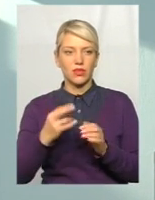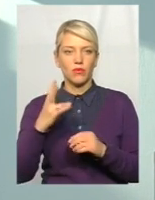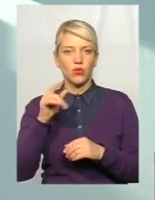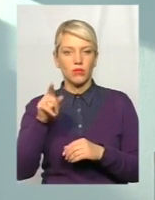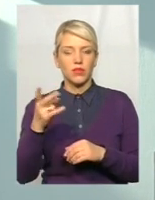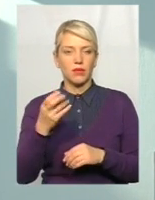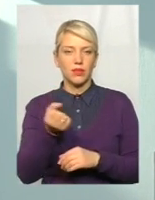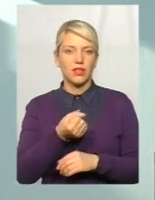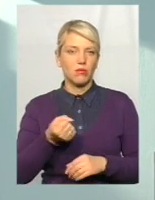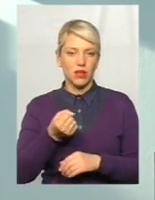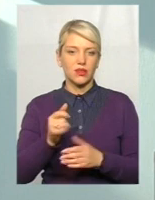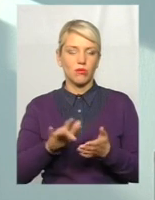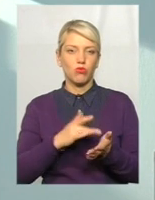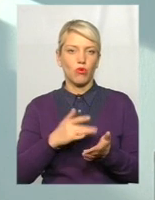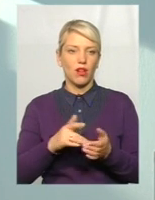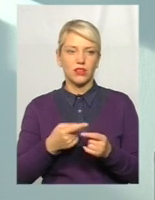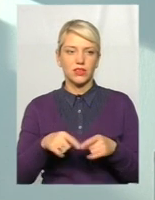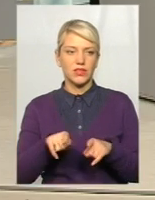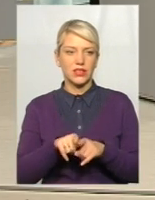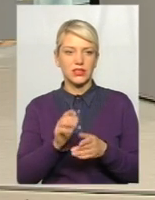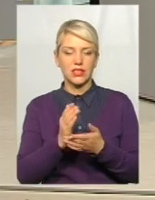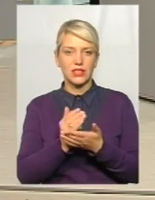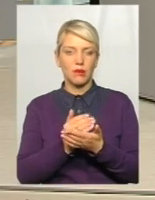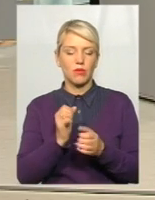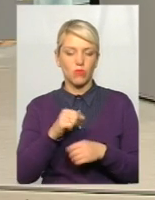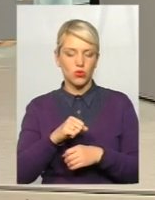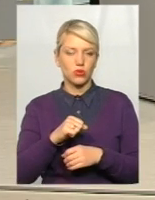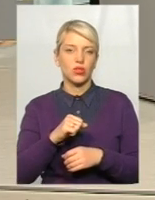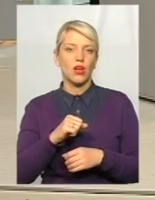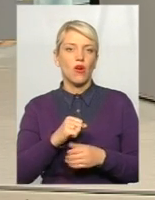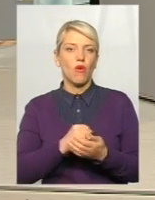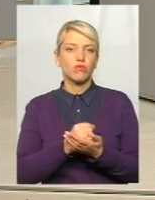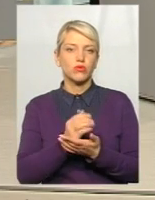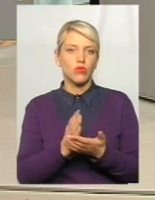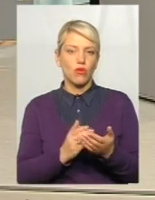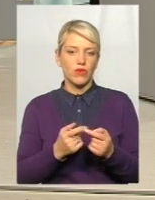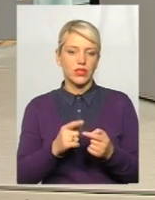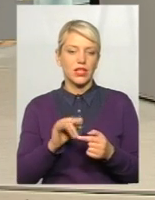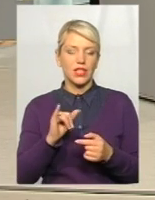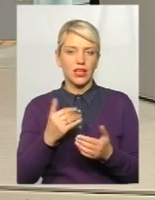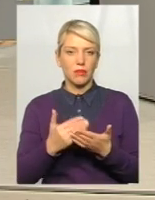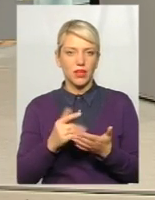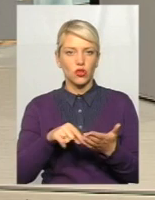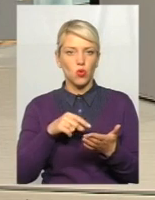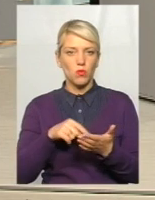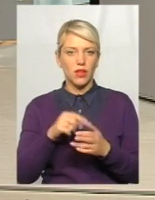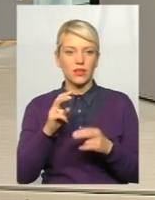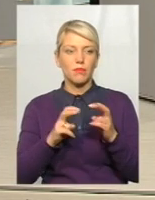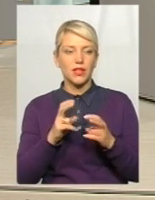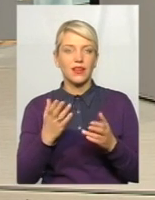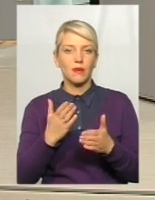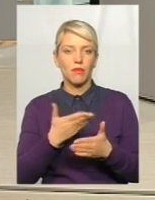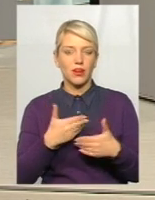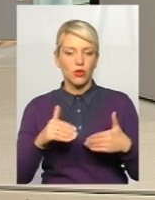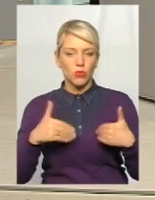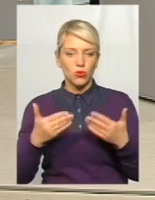бухгалтера, все інше. Спокійно в цій системі вони можуть послуговуватися. І спокійно це комунальне підприємство, яке ми рекомендуємо вам створити, вони